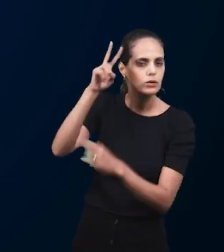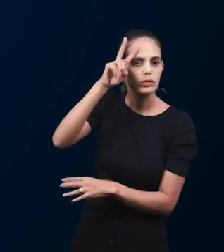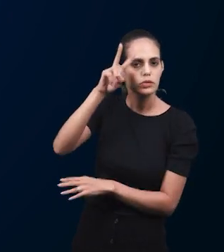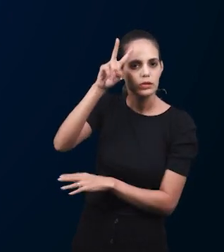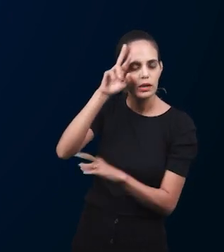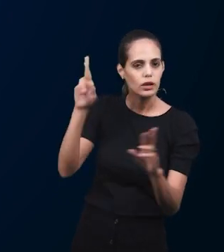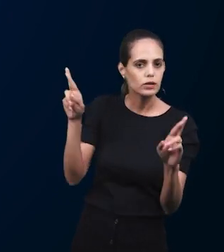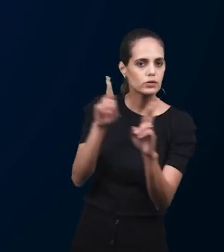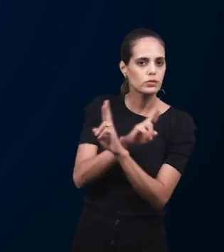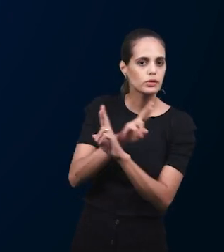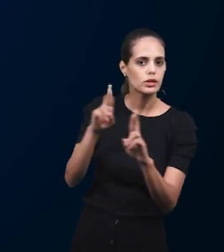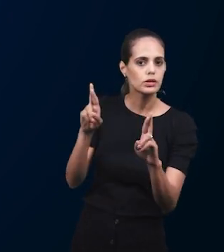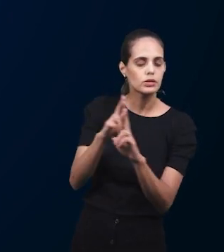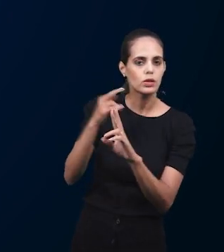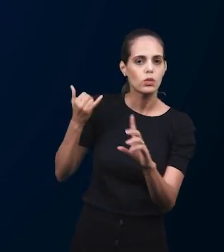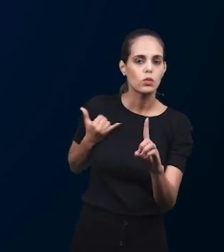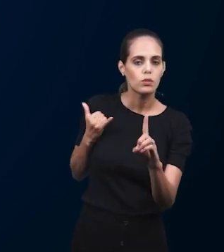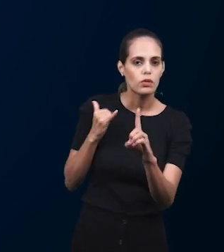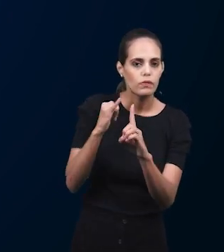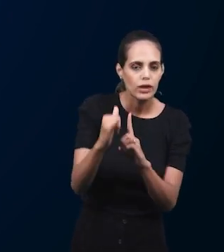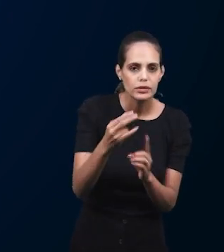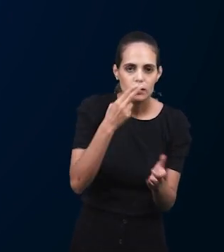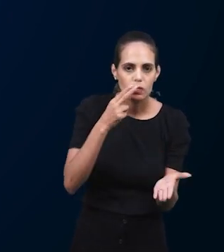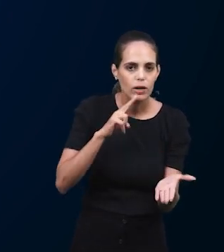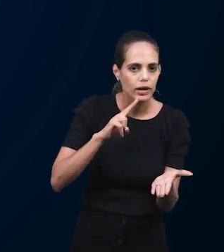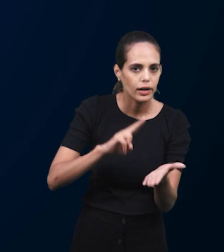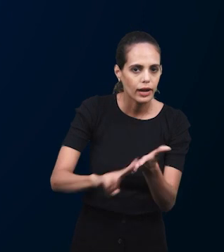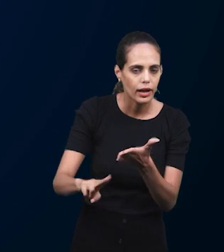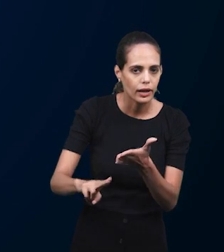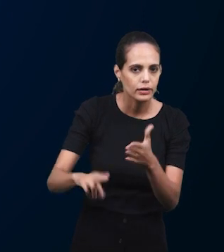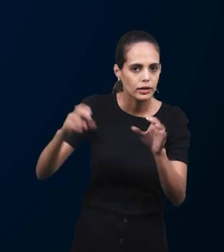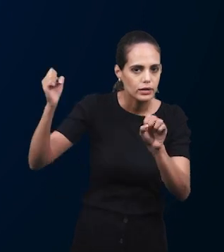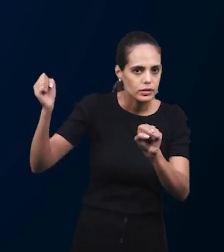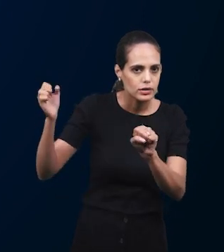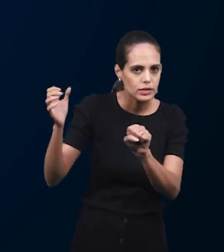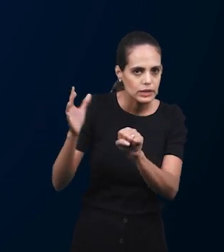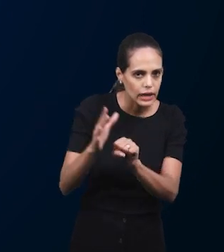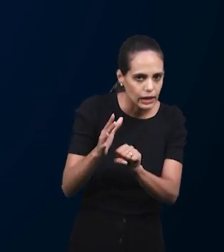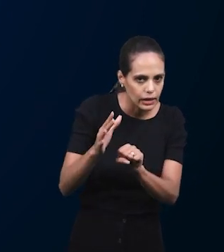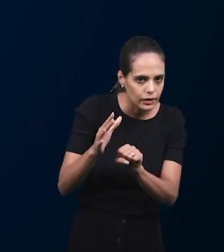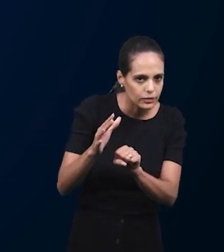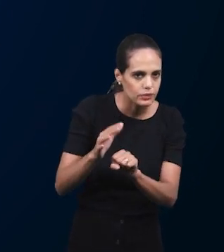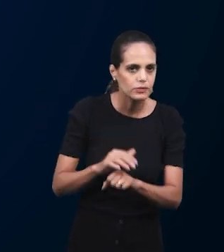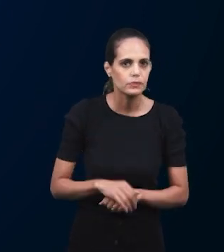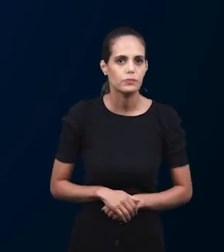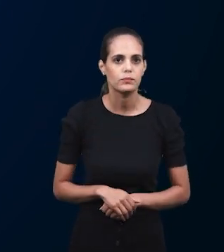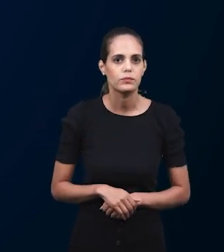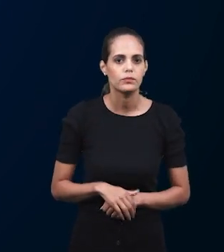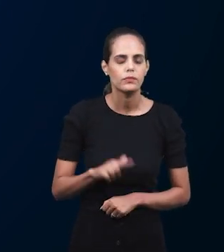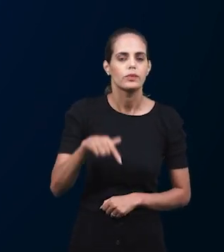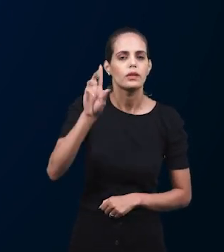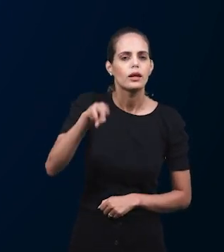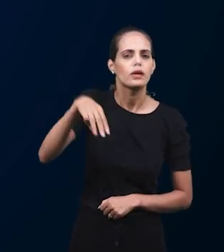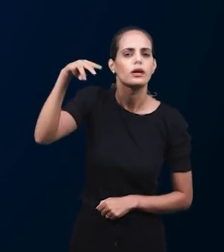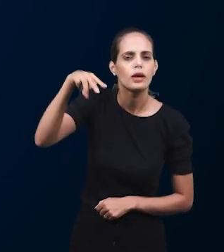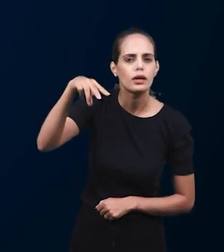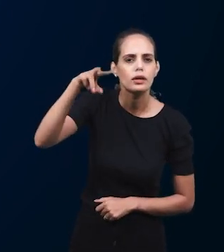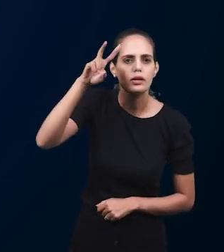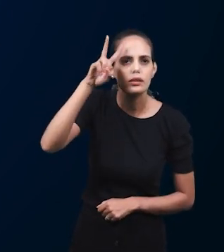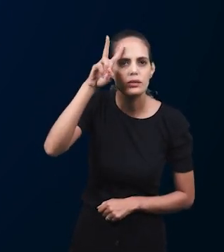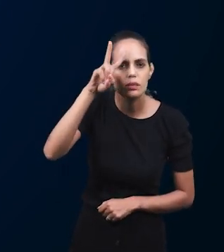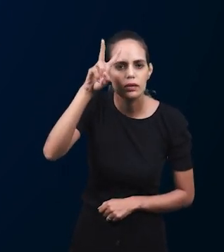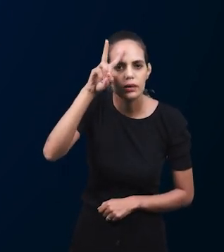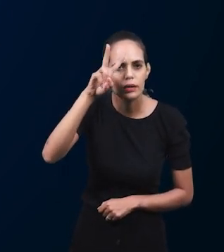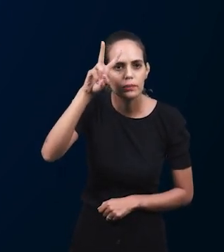И мы должны были провести параллель между этой притчей и церковью